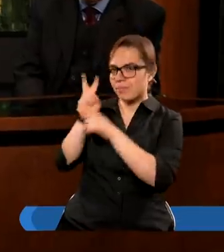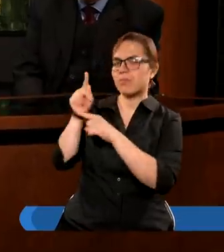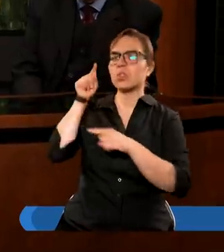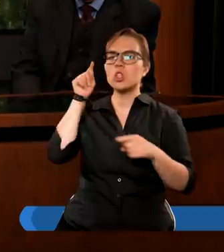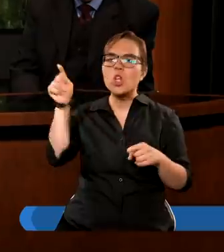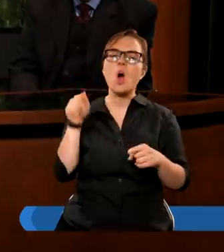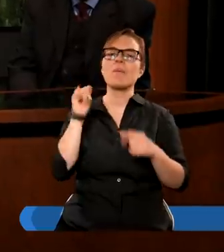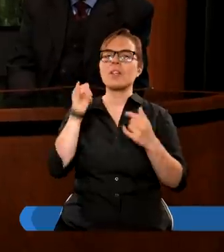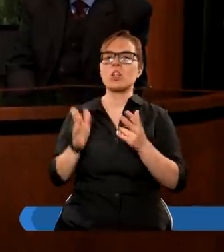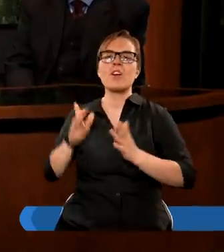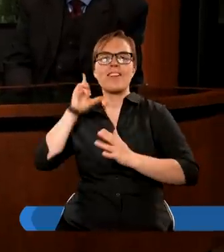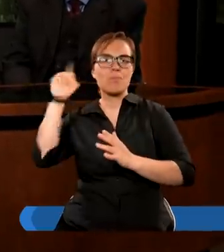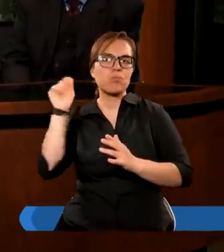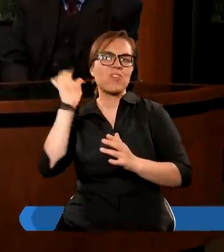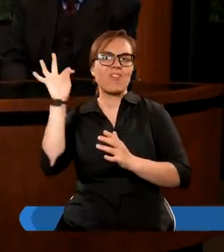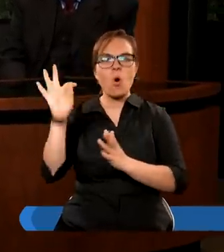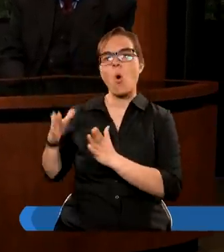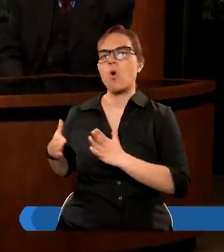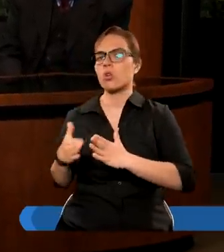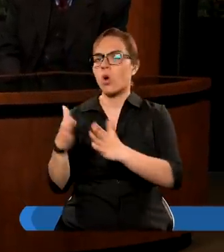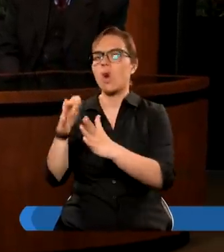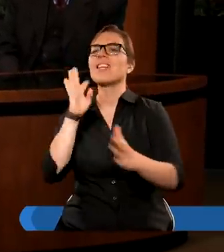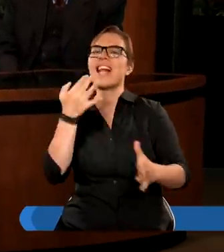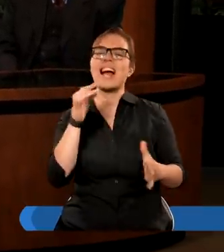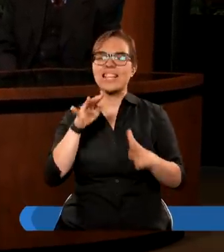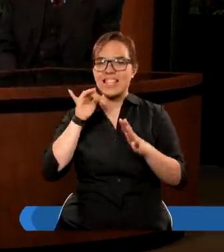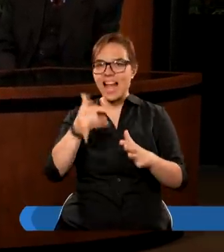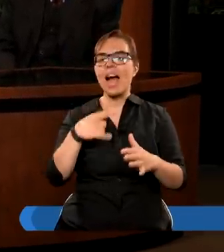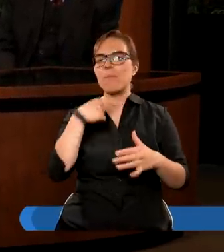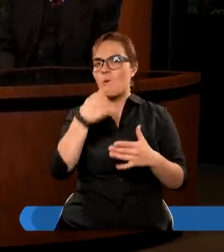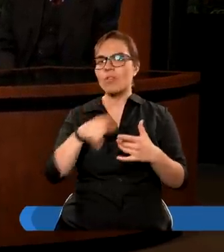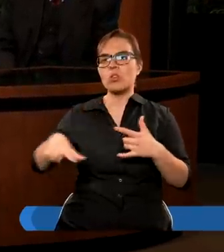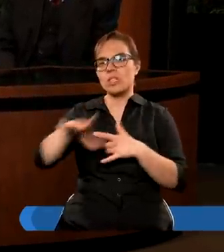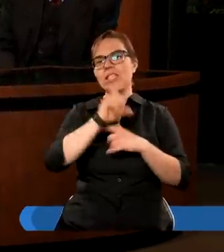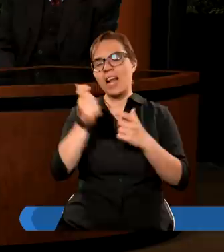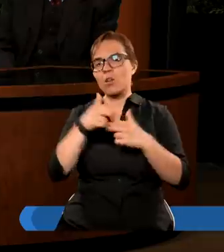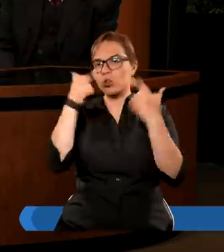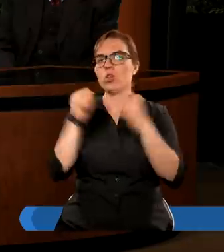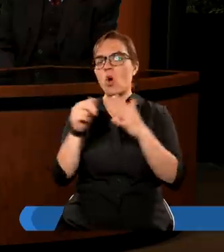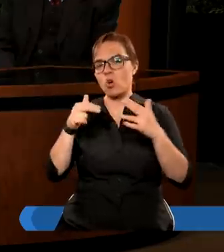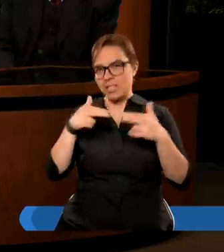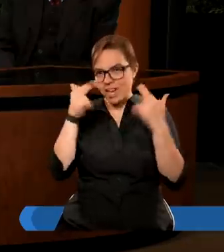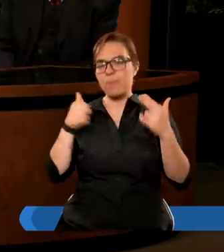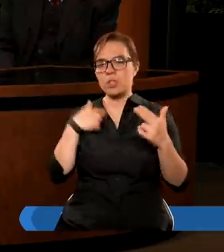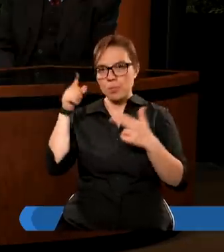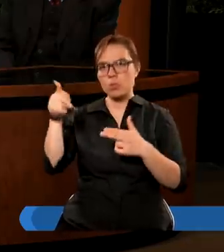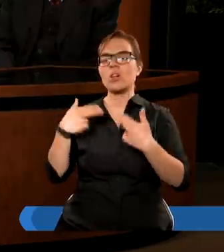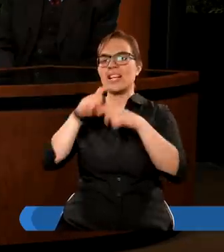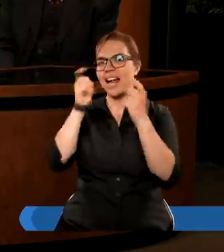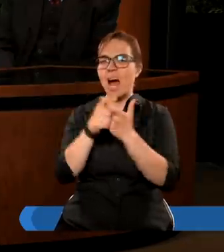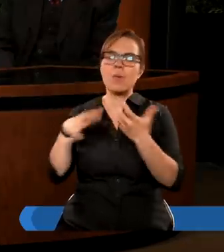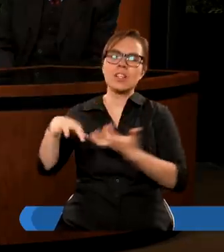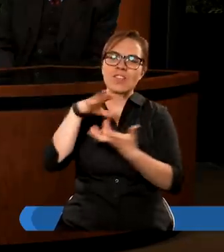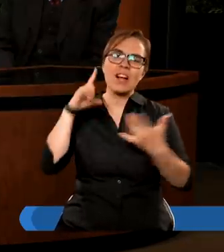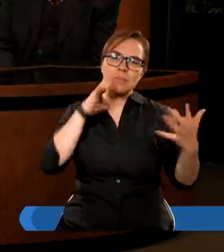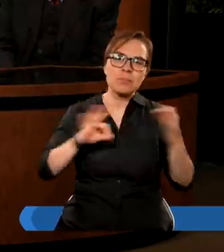poszli drogą Twoją, tak jak to powiedziałeś, kiedy odchodziłeś do nieba, abyśmy szli na cały świat,